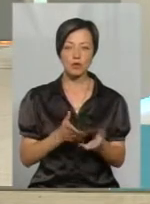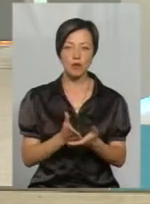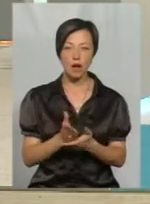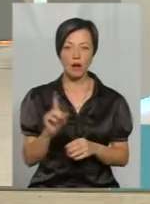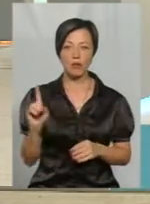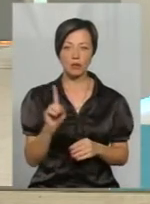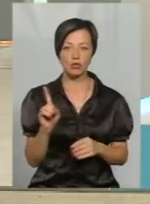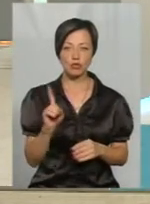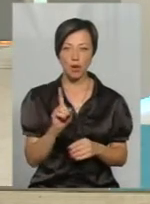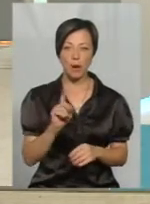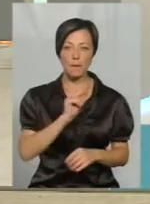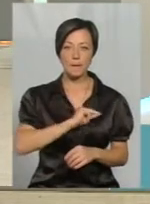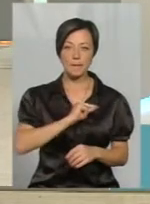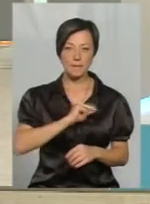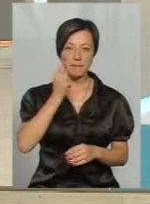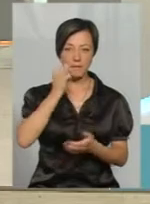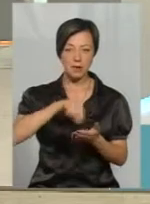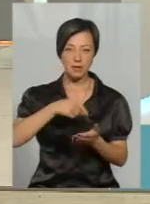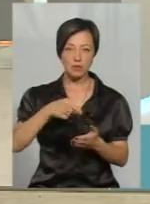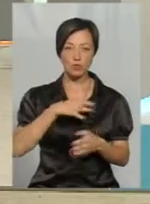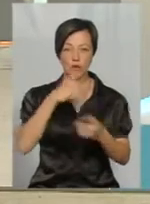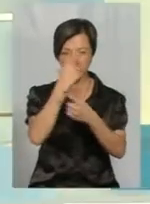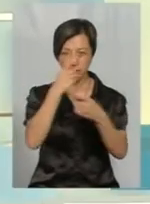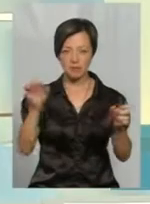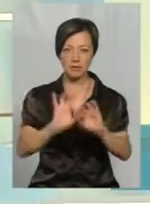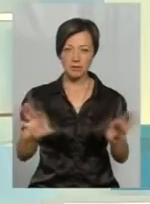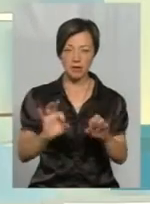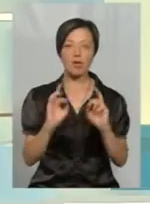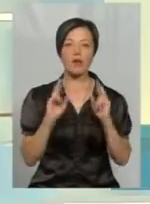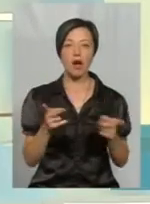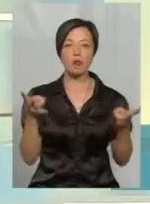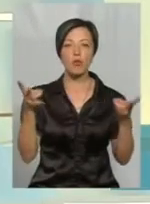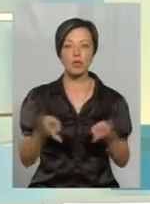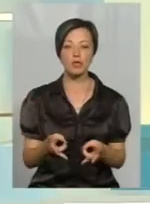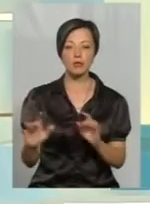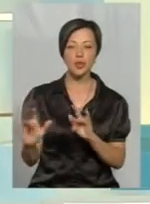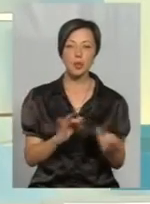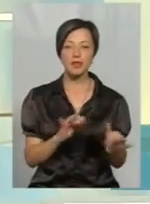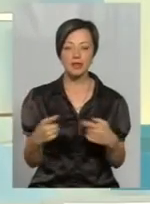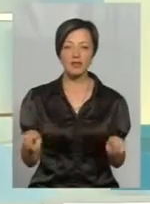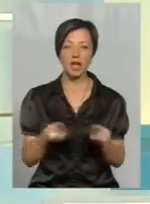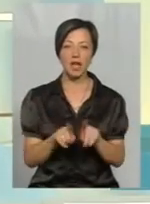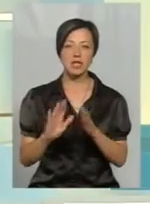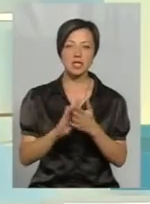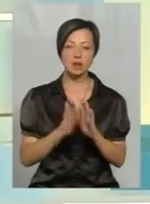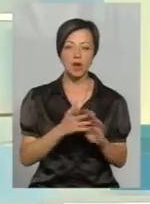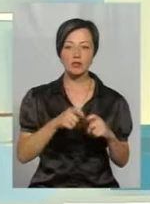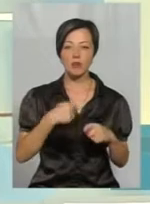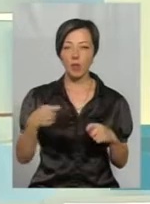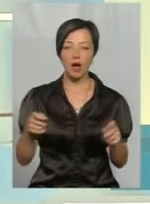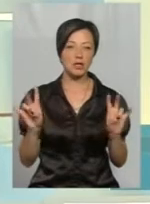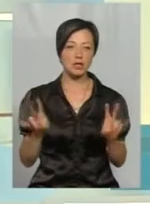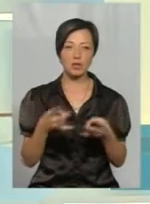щоб пасічники були інформовані. Інформовані, як потрібно діяти в таких ситуаціях, що зволікати не